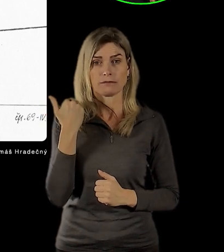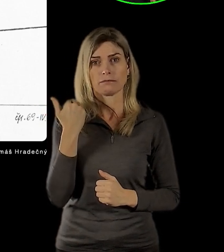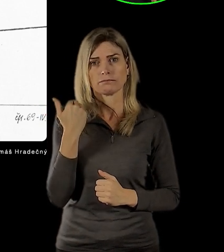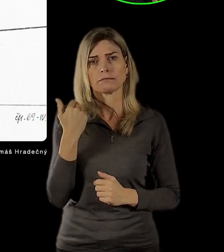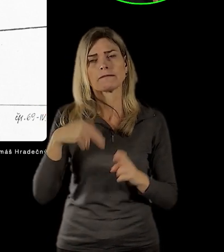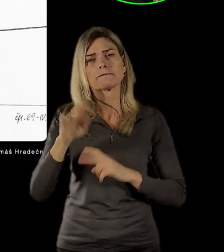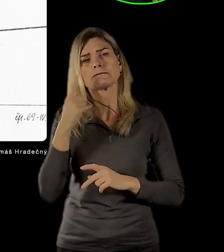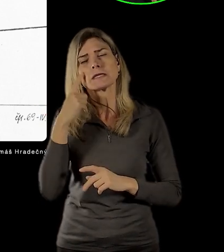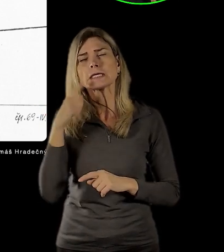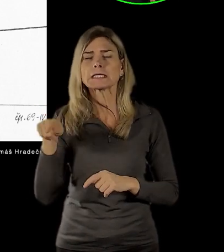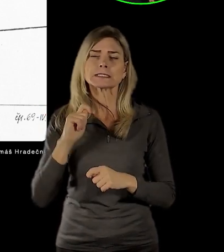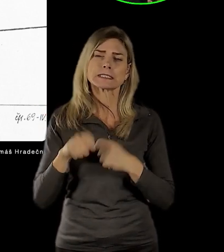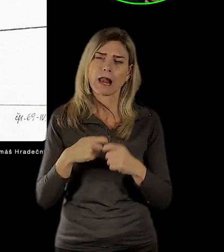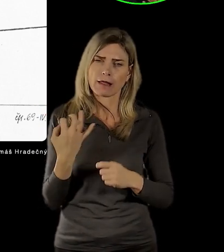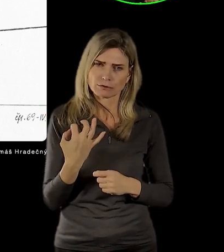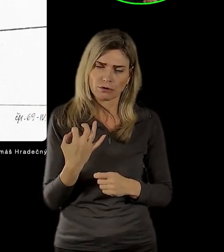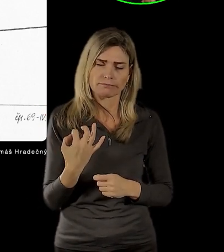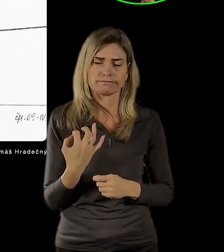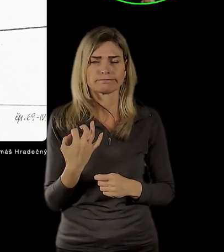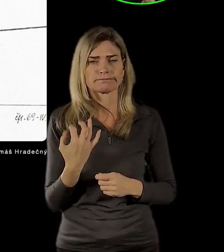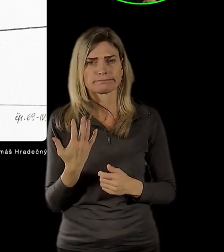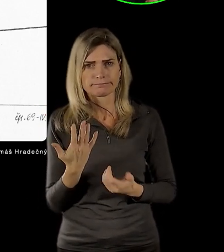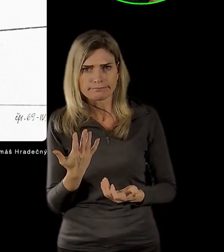řekněme,